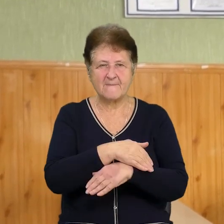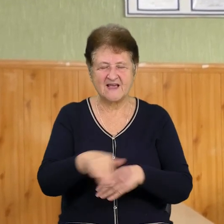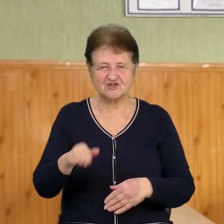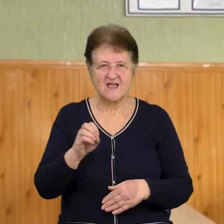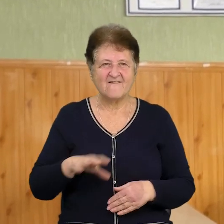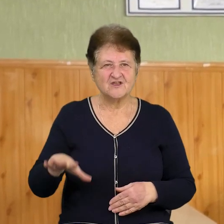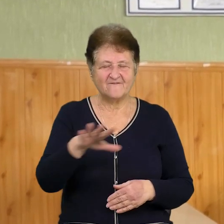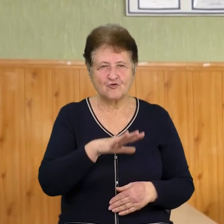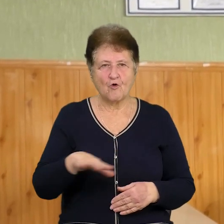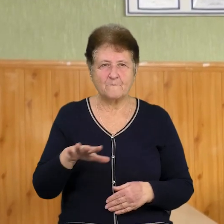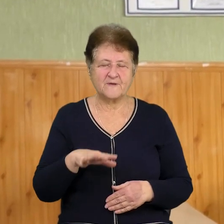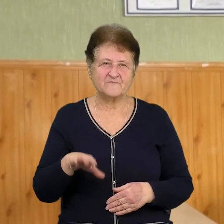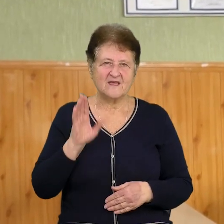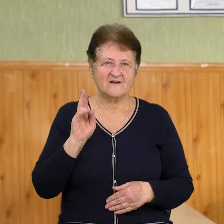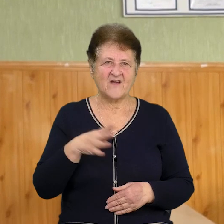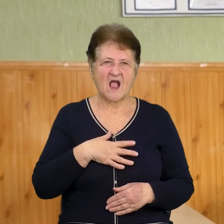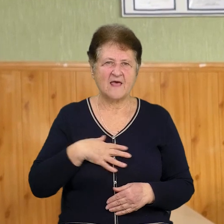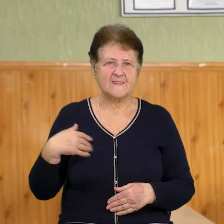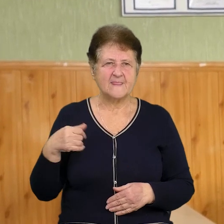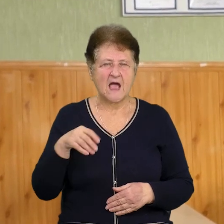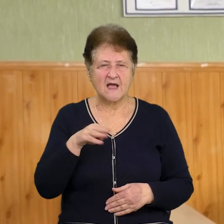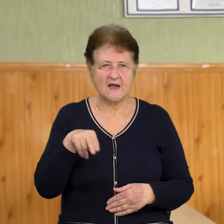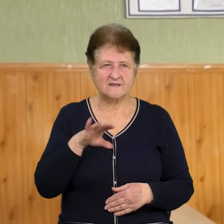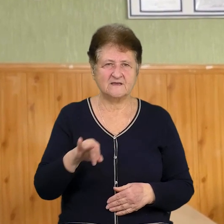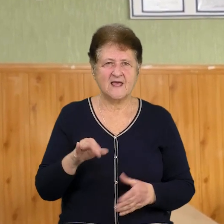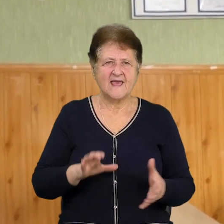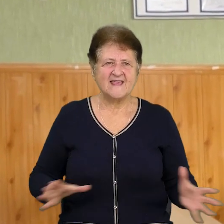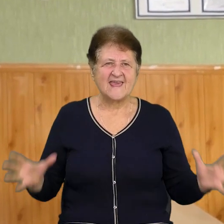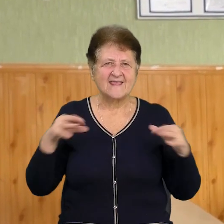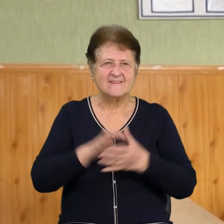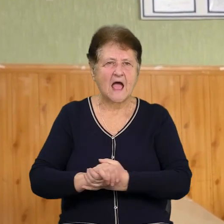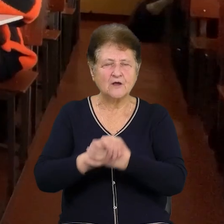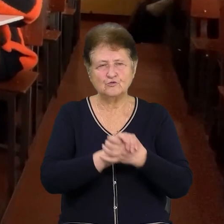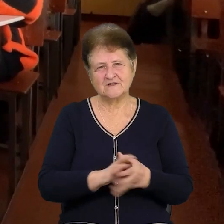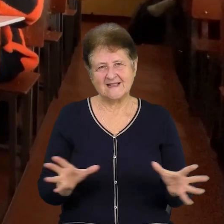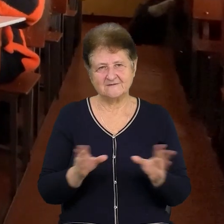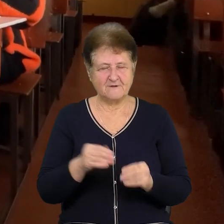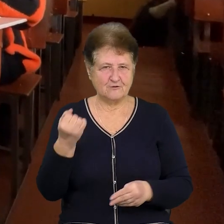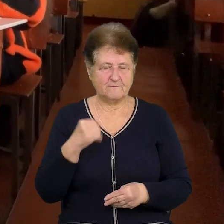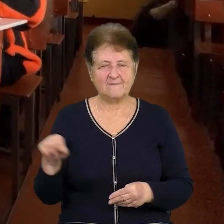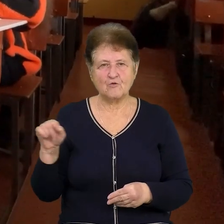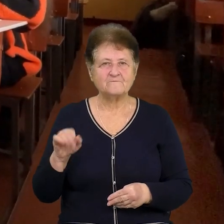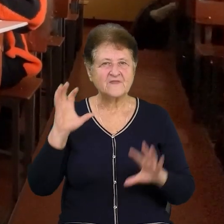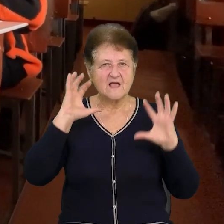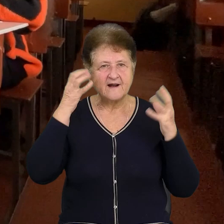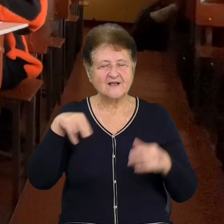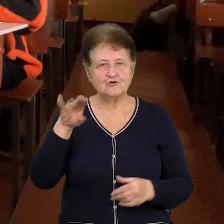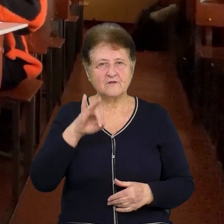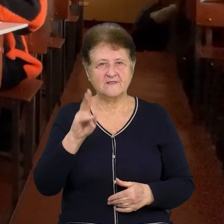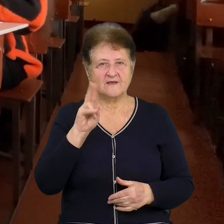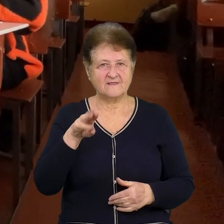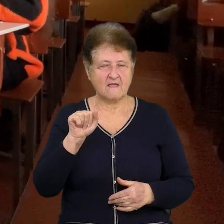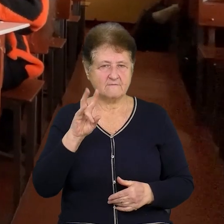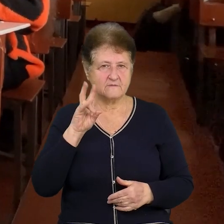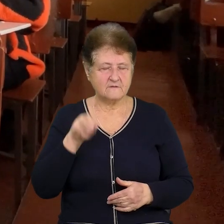Європі, в Австралії, в Канаді єднаються для спільної перемоги. Загалом радіодиктант Національної єдності